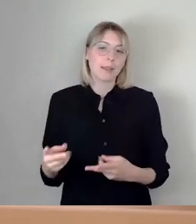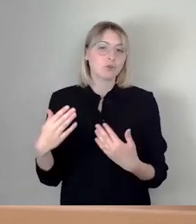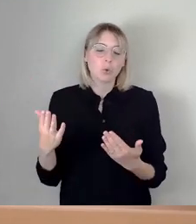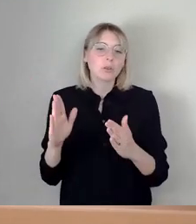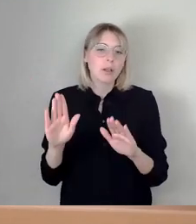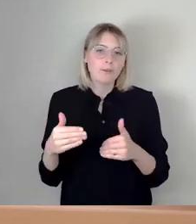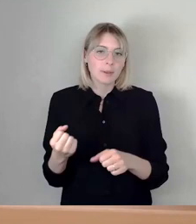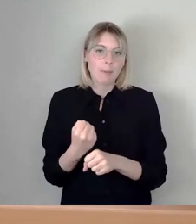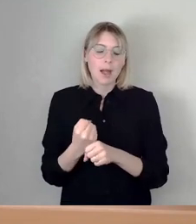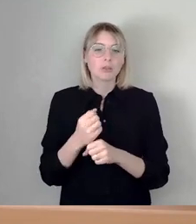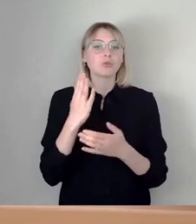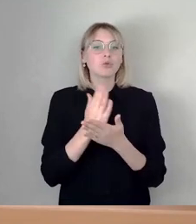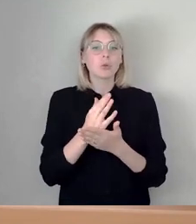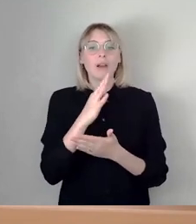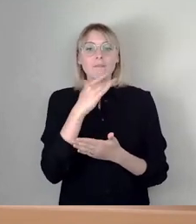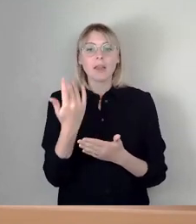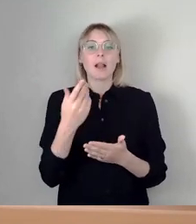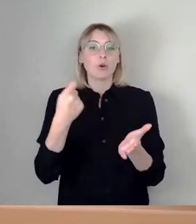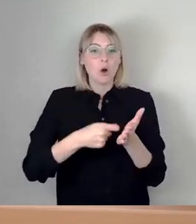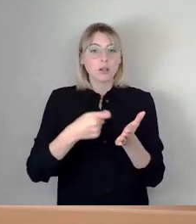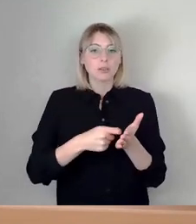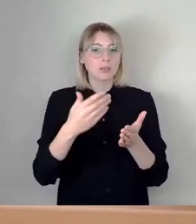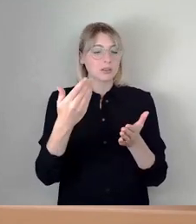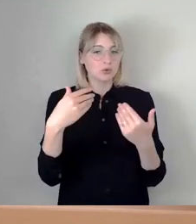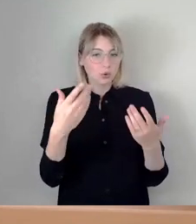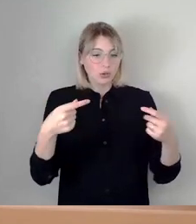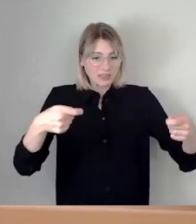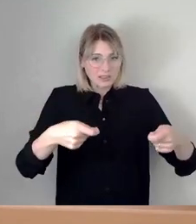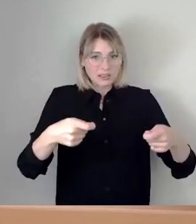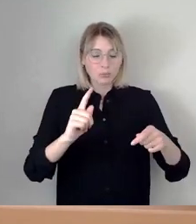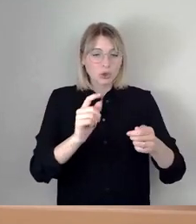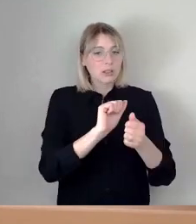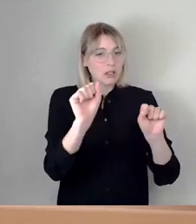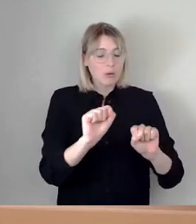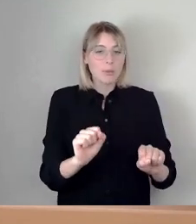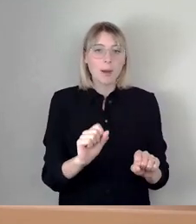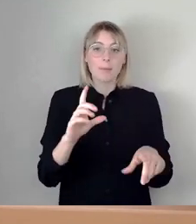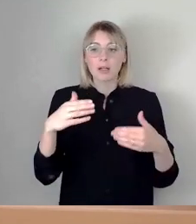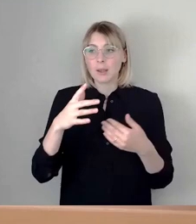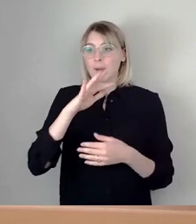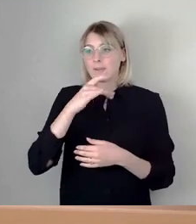Kosten. Aber es gibt eben auch noch viele Leute, die ihr Zeug einfach fallen und stehen lassen.